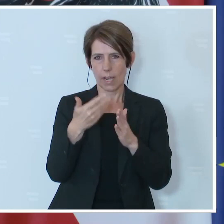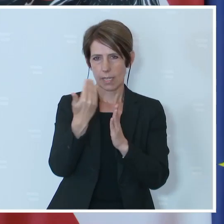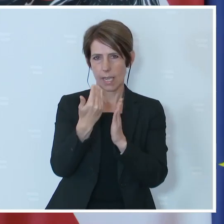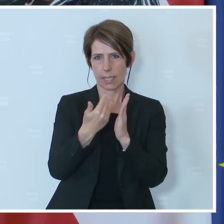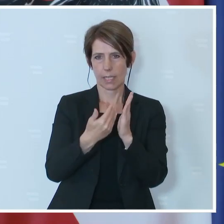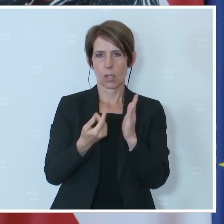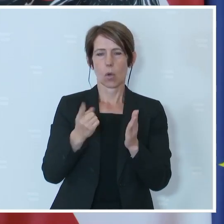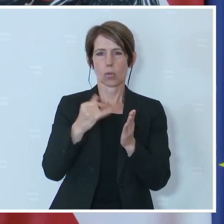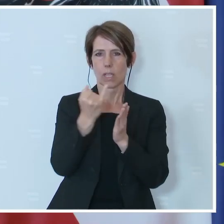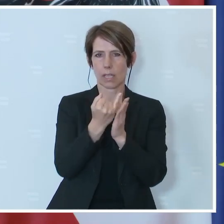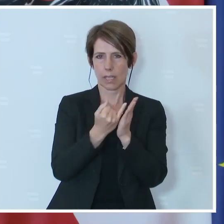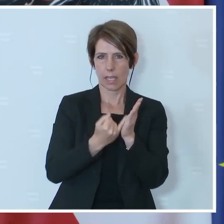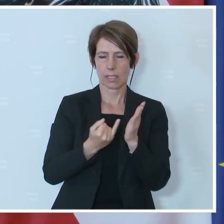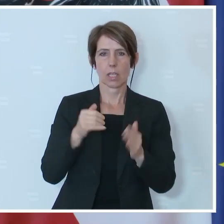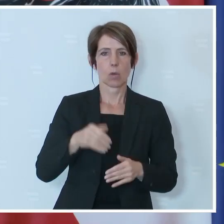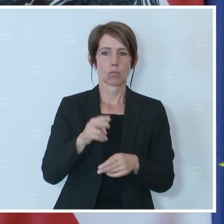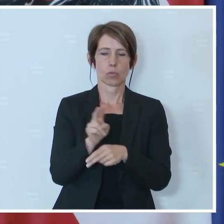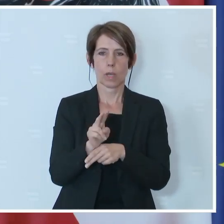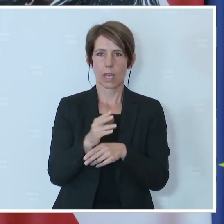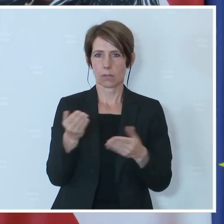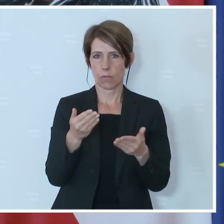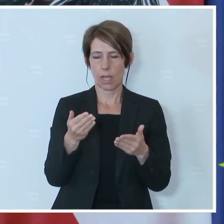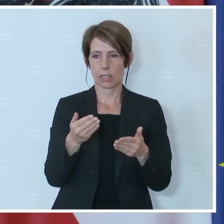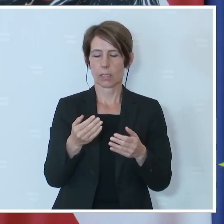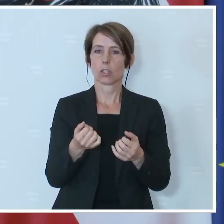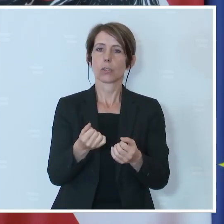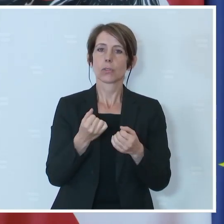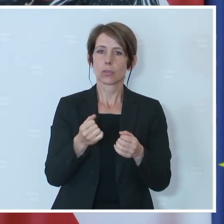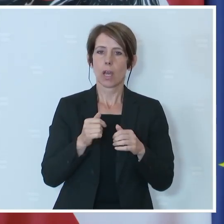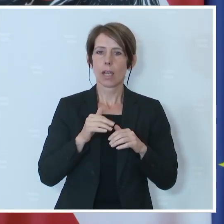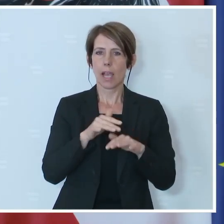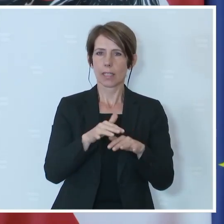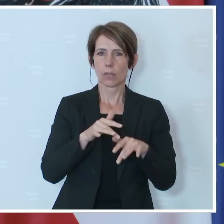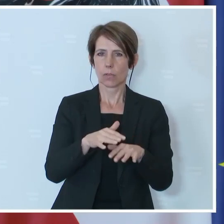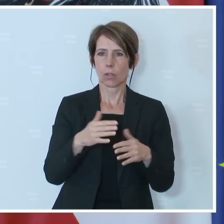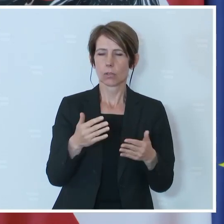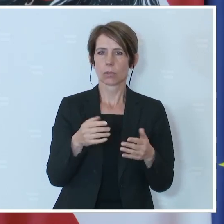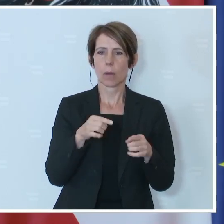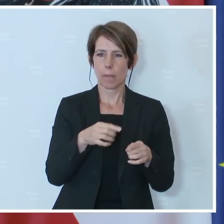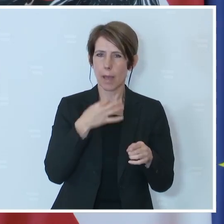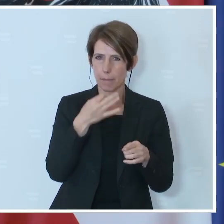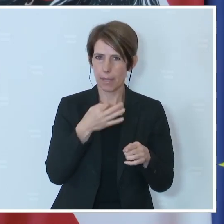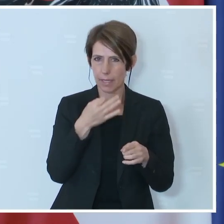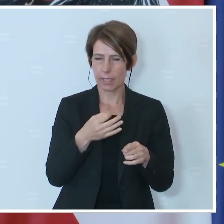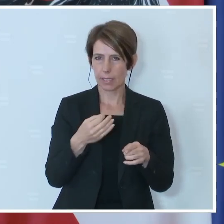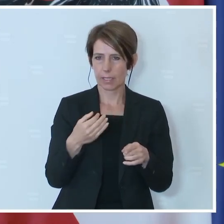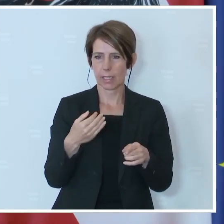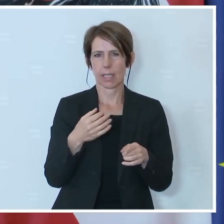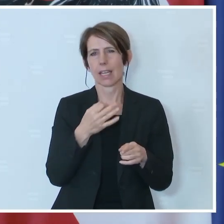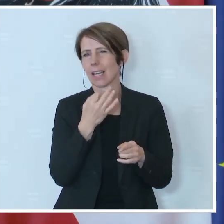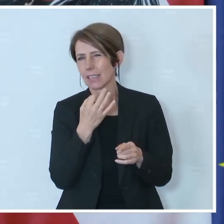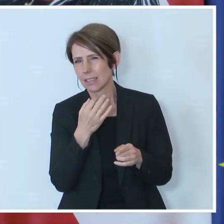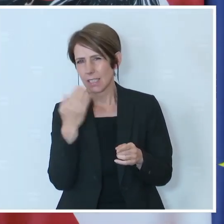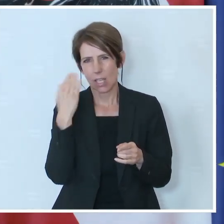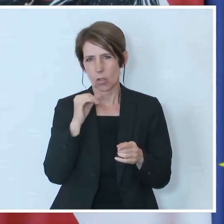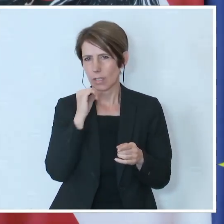Indizes muss man schon beobachten. Ganz stark ist eingeflossen, offensichtlich, jedenfalls noch dieser Berichterstattung näher. Das kenne ich selber nicht, tut